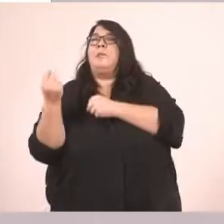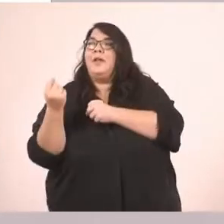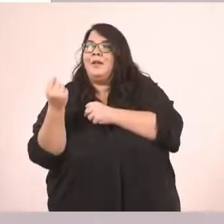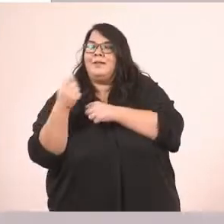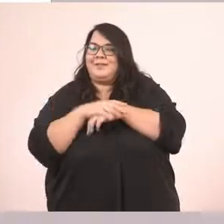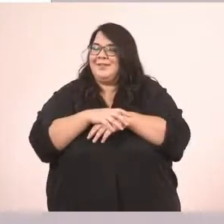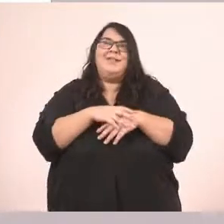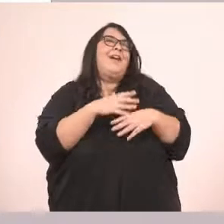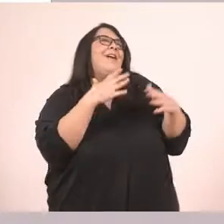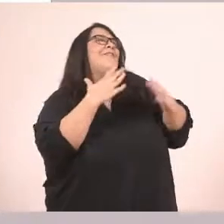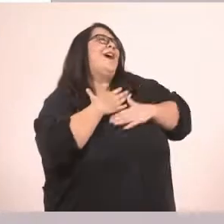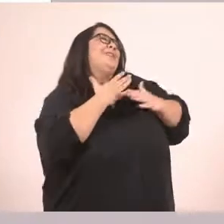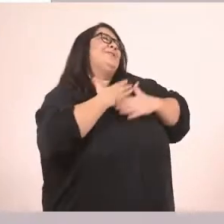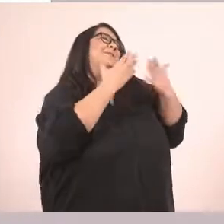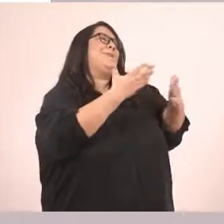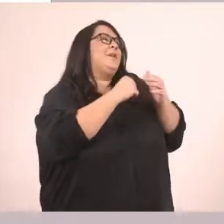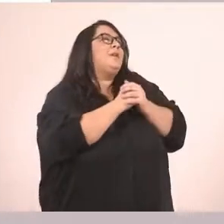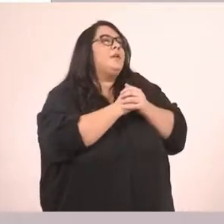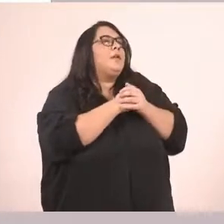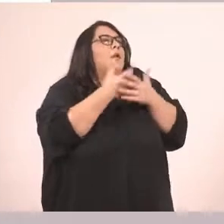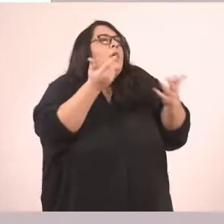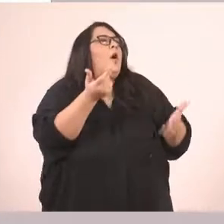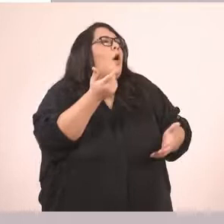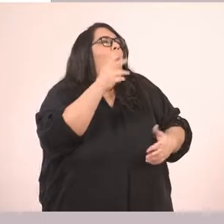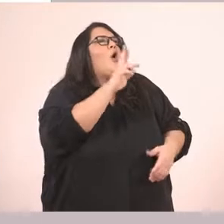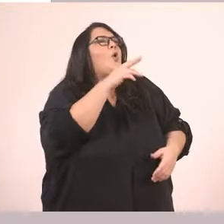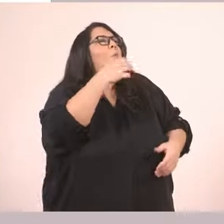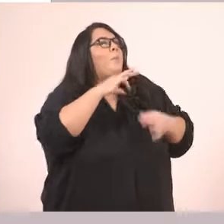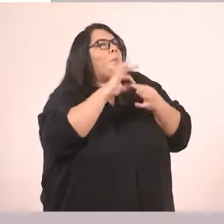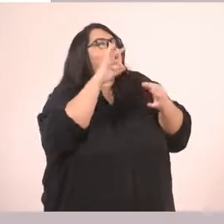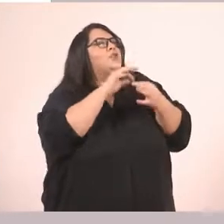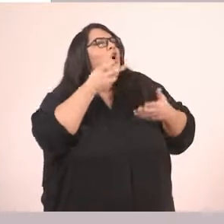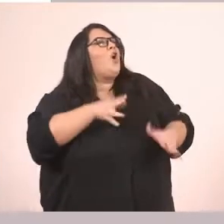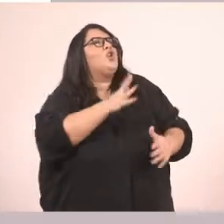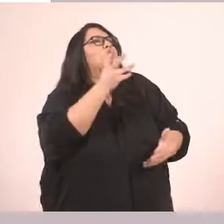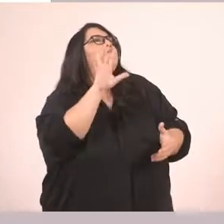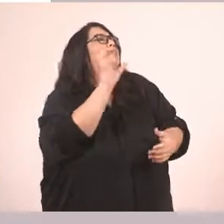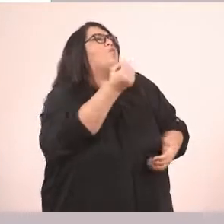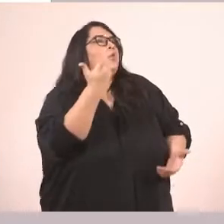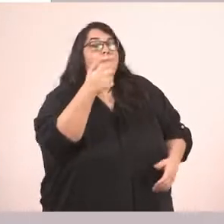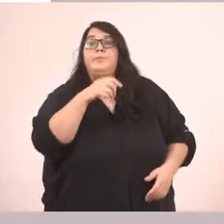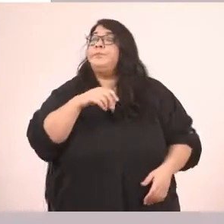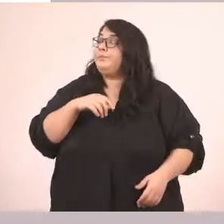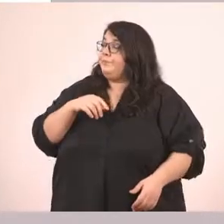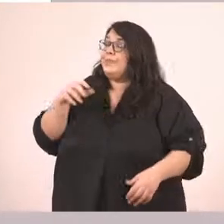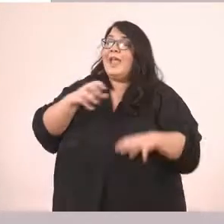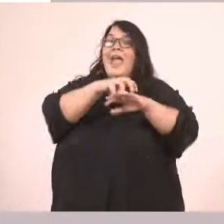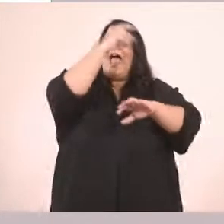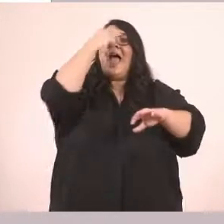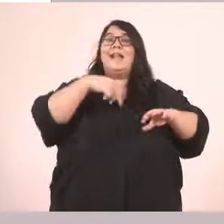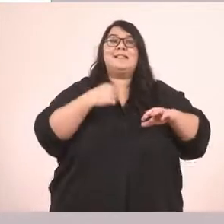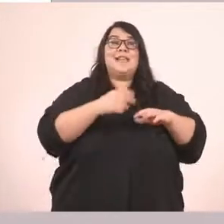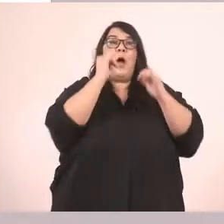Ευχαριστούμε πολύ. Και πού θα βρούμε τον γιο του Ρουμπή. Θα περάσετε την εκκλησιά, τη μολυβωτή,